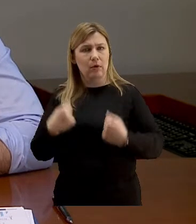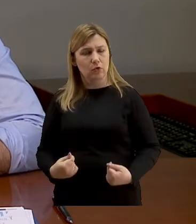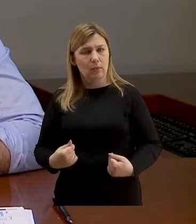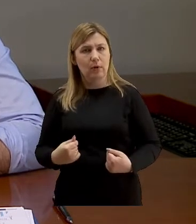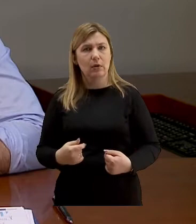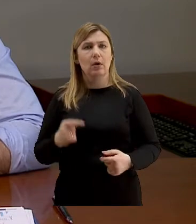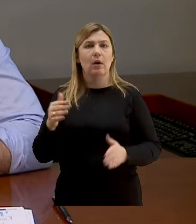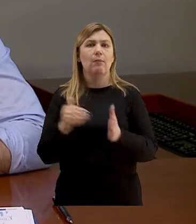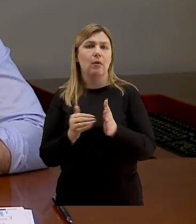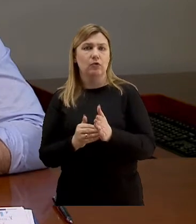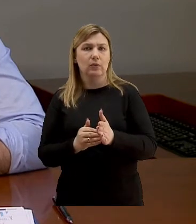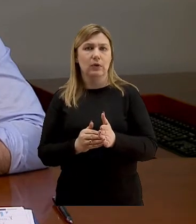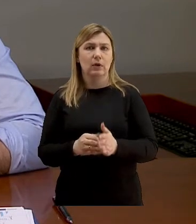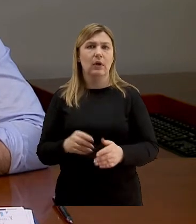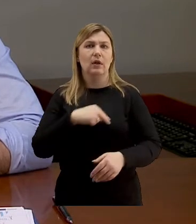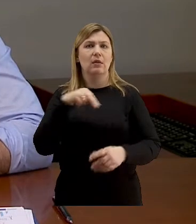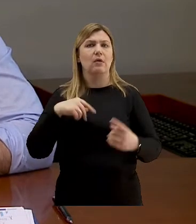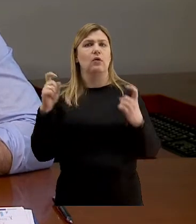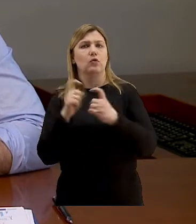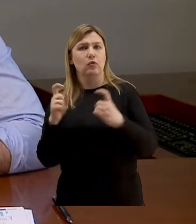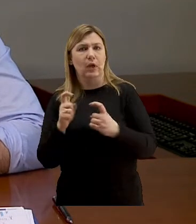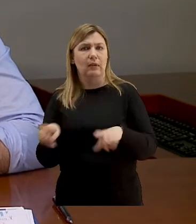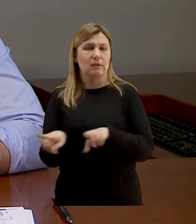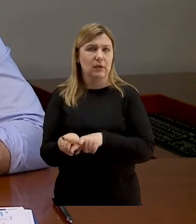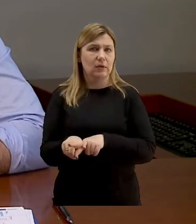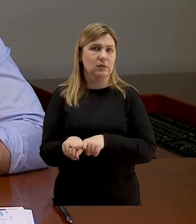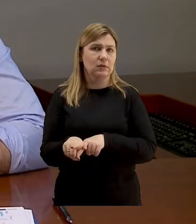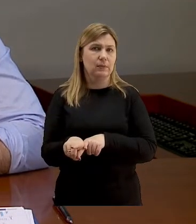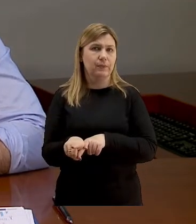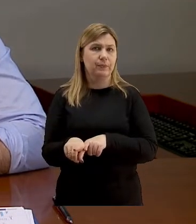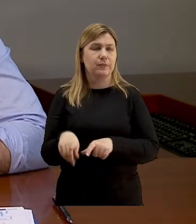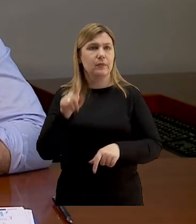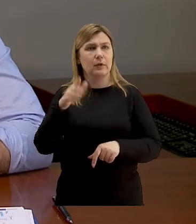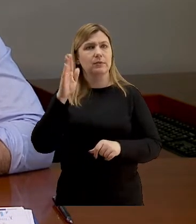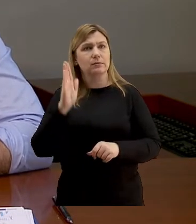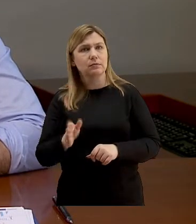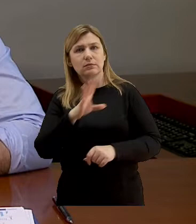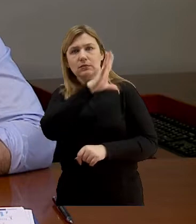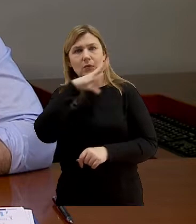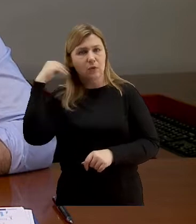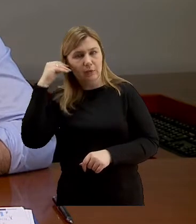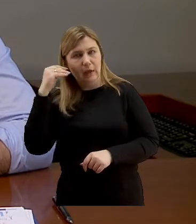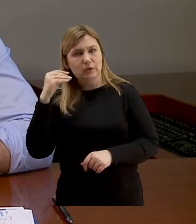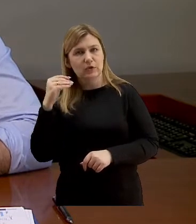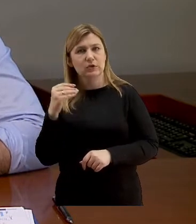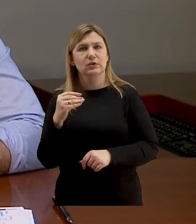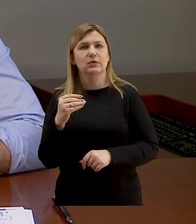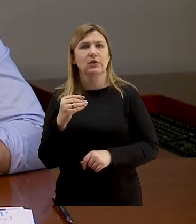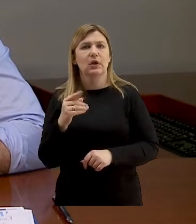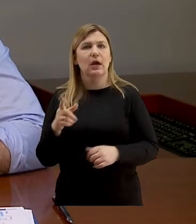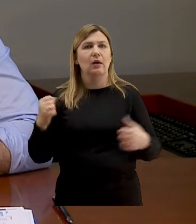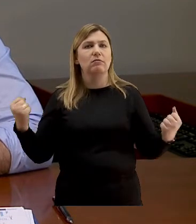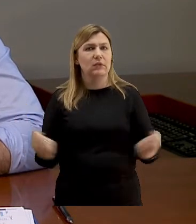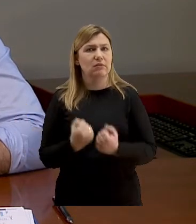potrzebują naszych sąsiadach bądźmy po prostu uśmiechnięci starajmy się